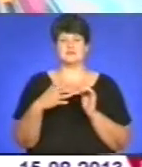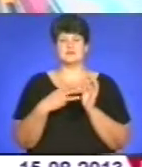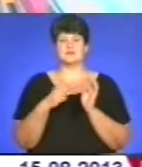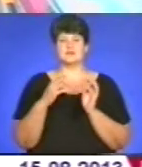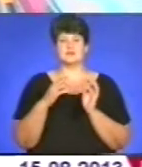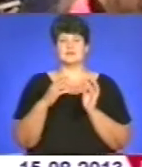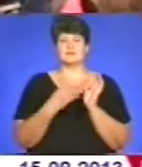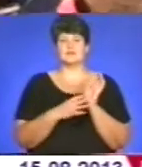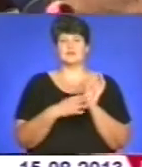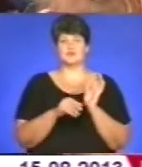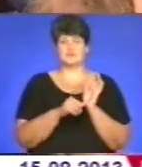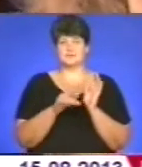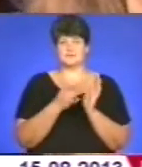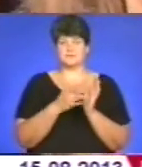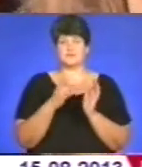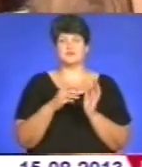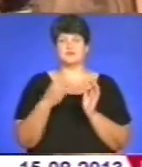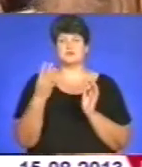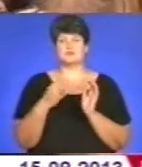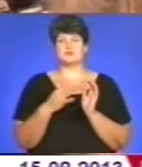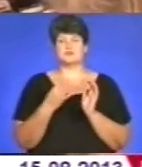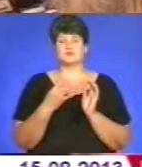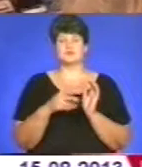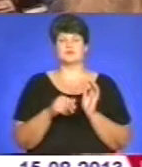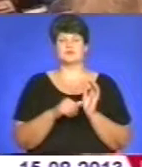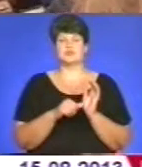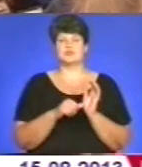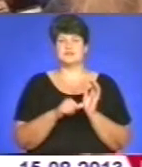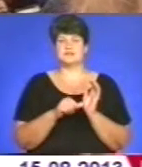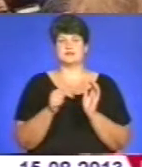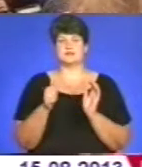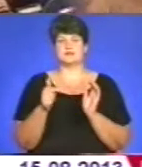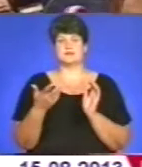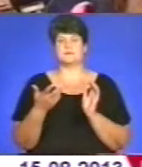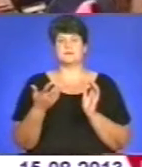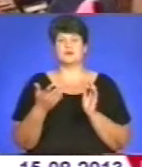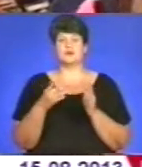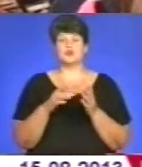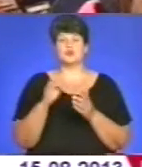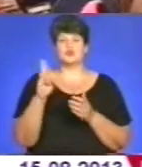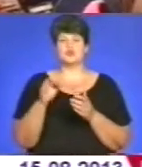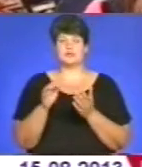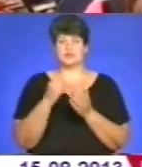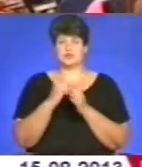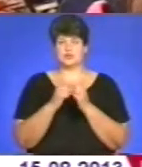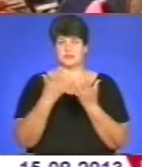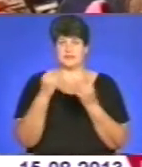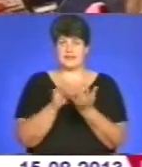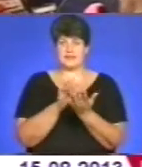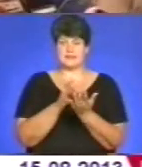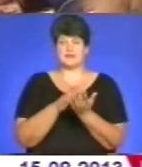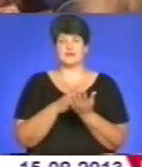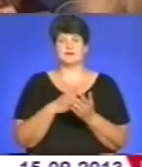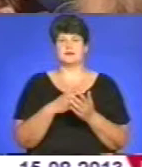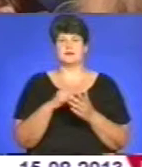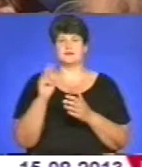96-ка 6 гривень. Але ми продаємо на гурт, хто бере, то дешевше. А щоденники скільки коштує? Щоденники йдуть від 5 гривень м'яка